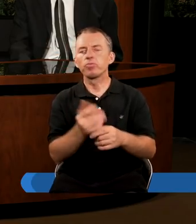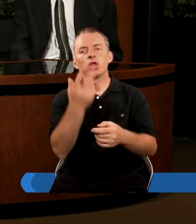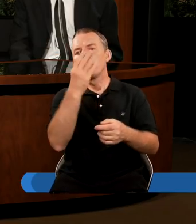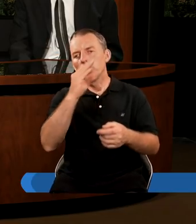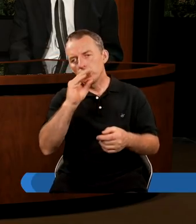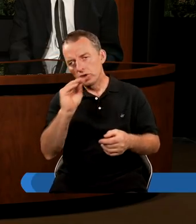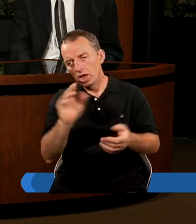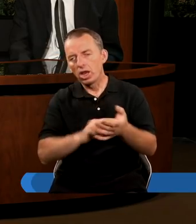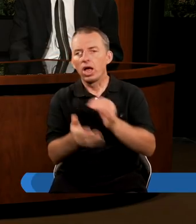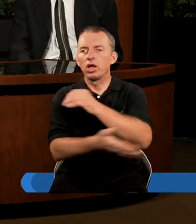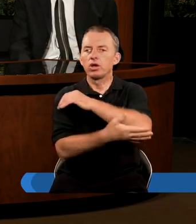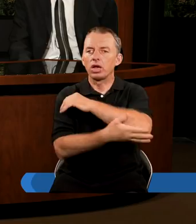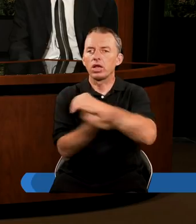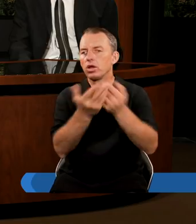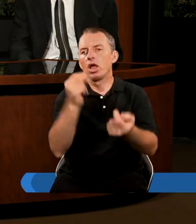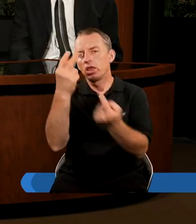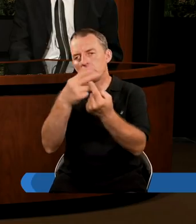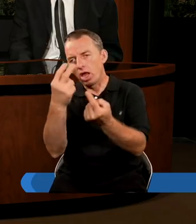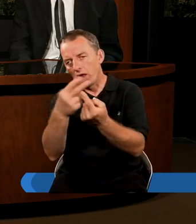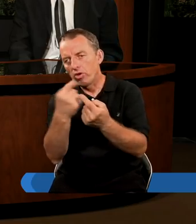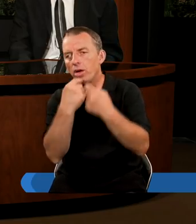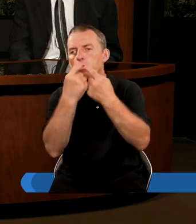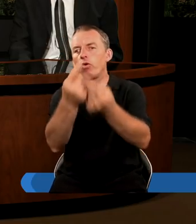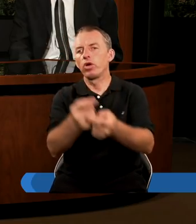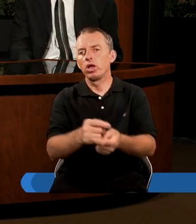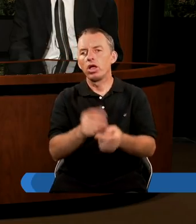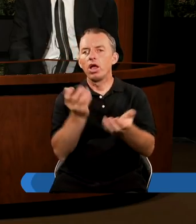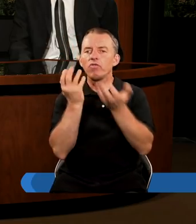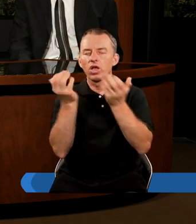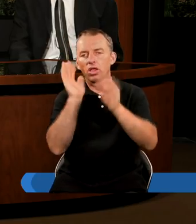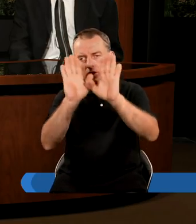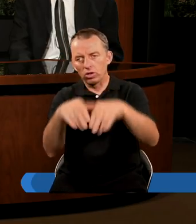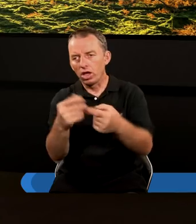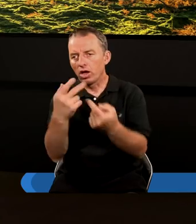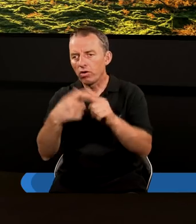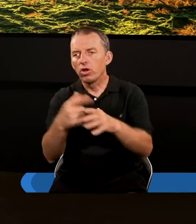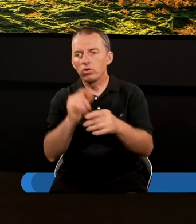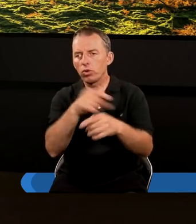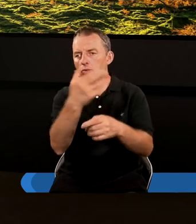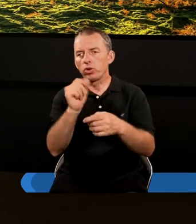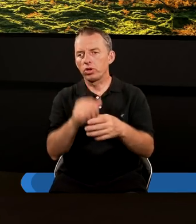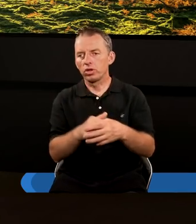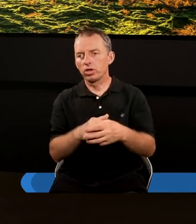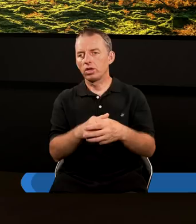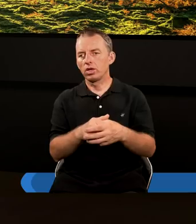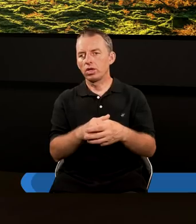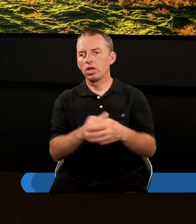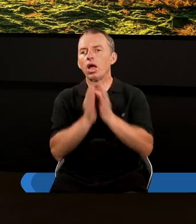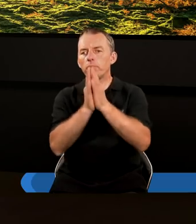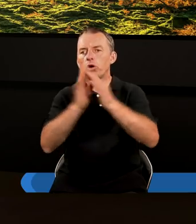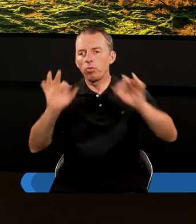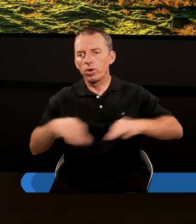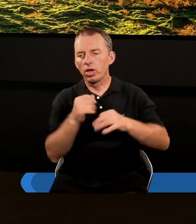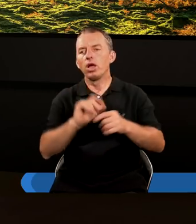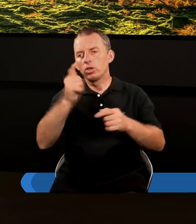nie na takiej zasadzie, że nie wiem, w telewizorze nam powiedzą wiadomość z ostatniej chwili. Break news. Prawda? Proszę